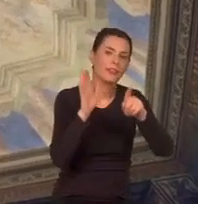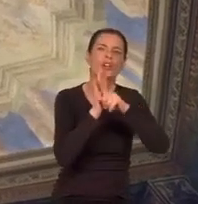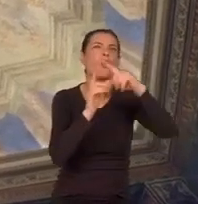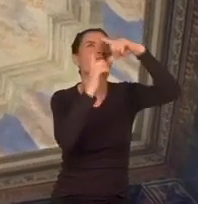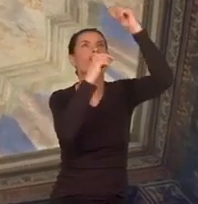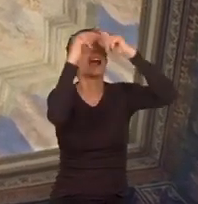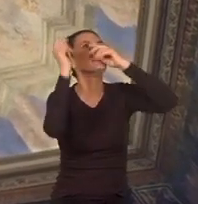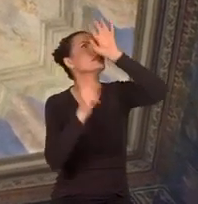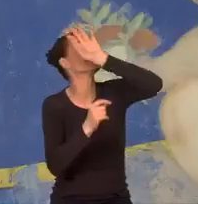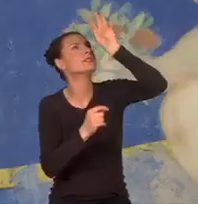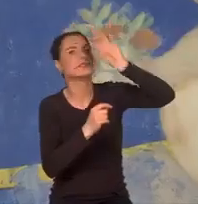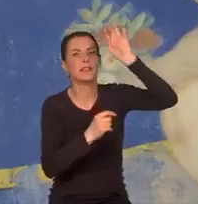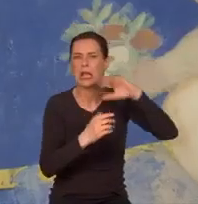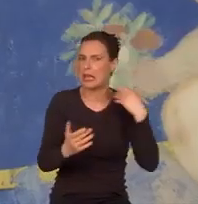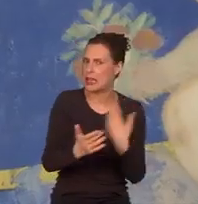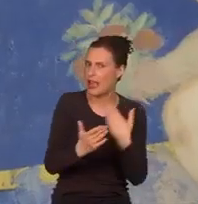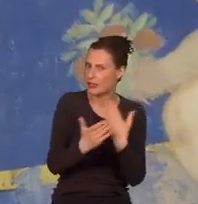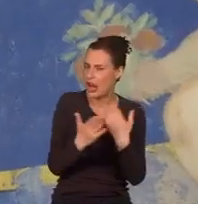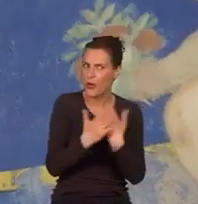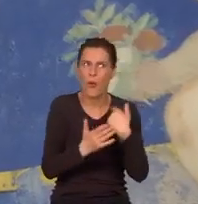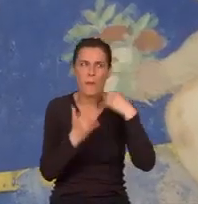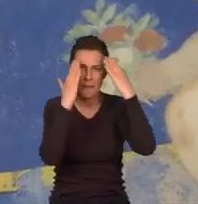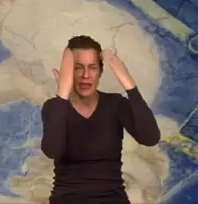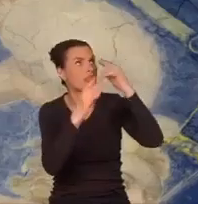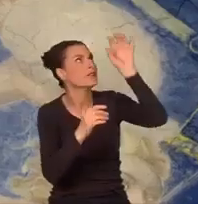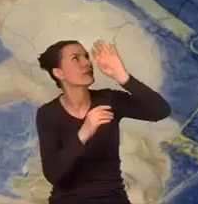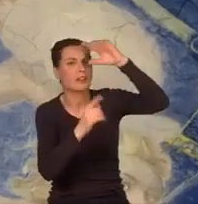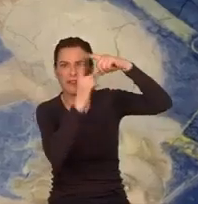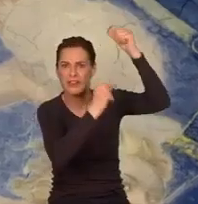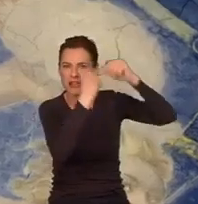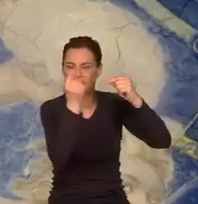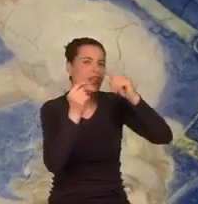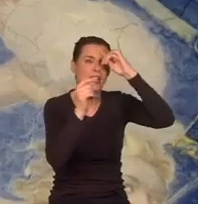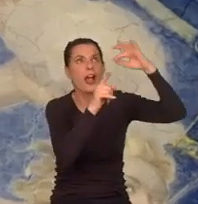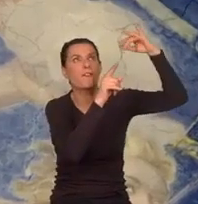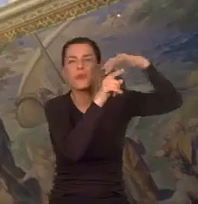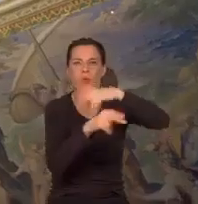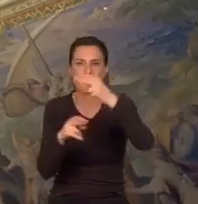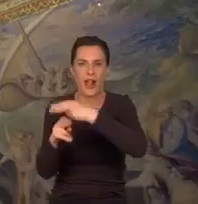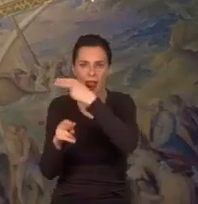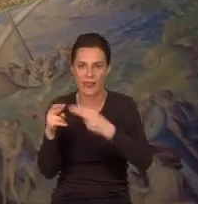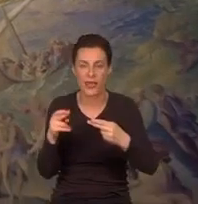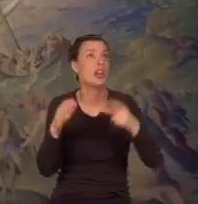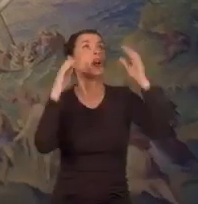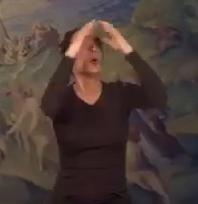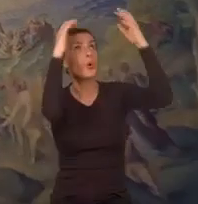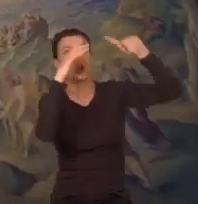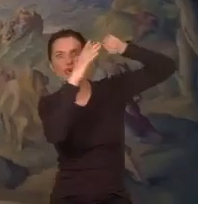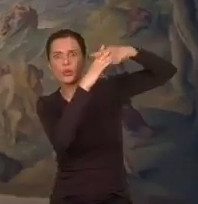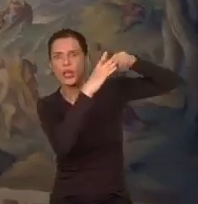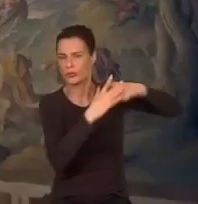zainteresowanie papiestwa astronomią? Jak budowa wieży wpłynęła na kalendarze planety? Po co dziurawić jej konstrukcję?